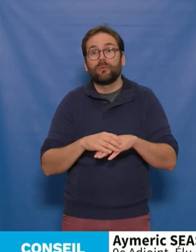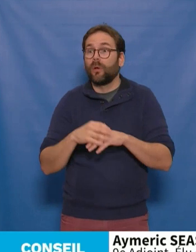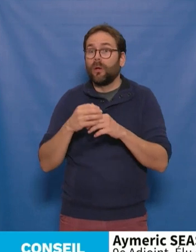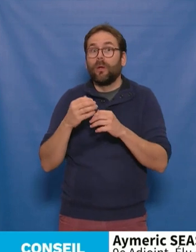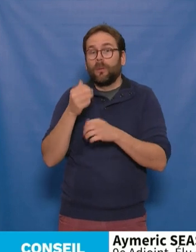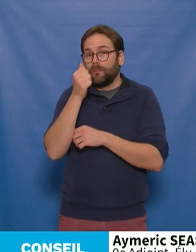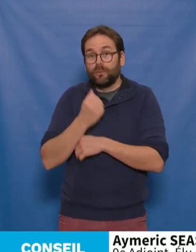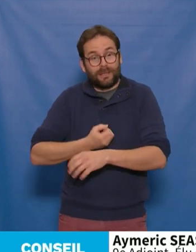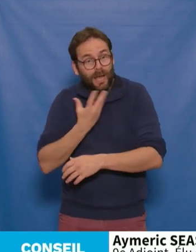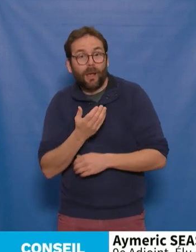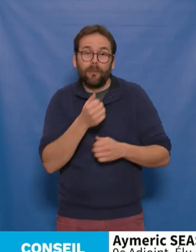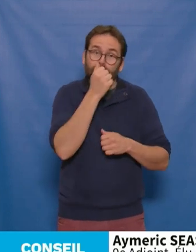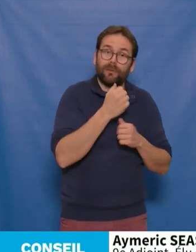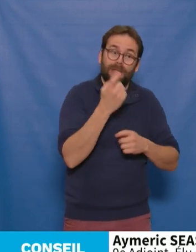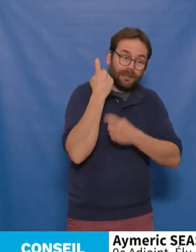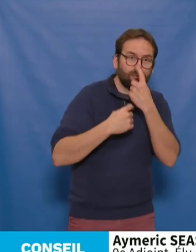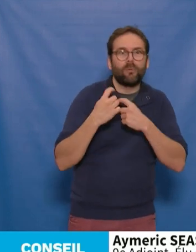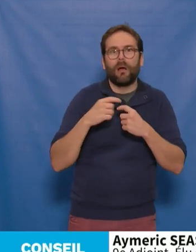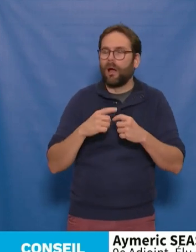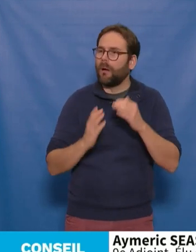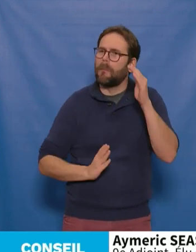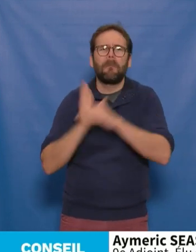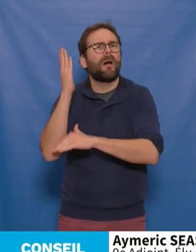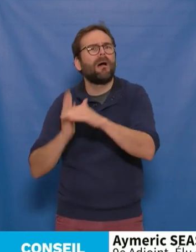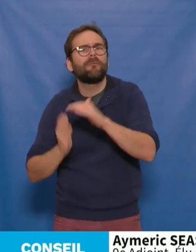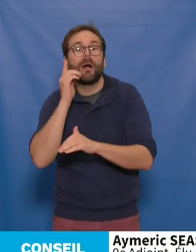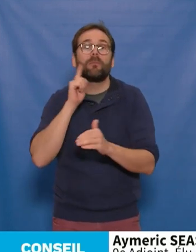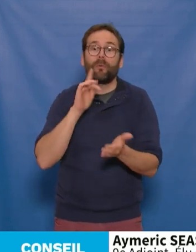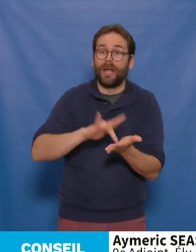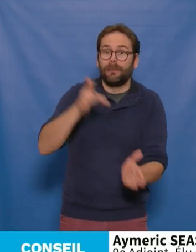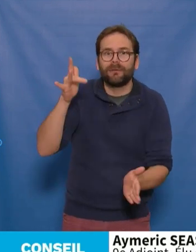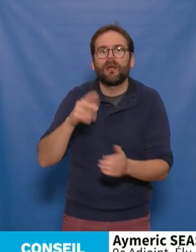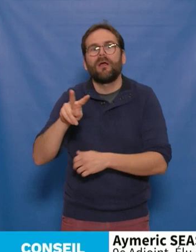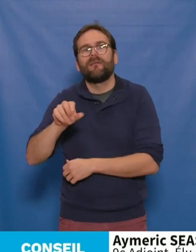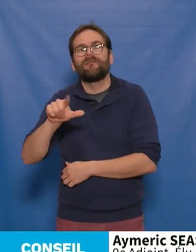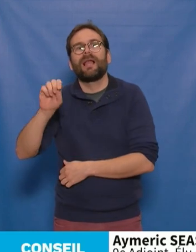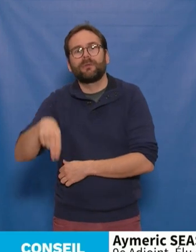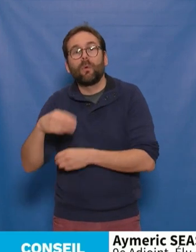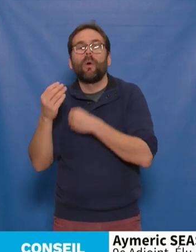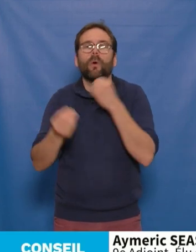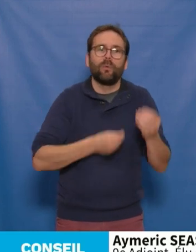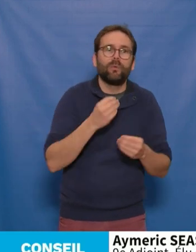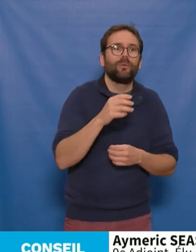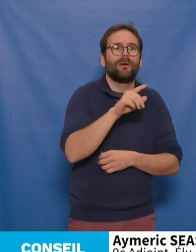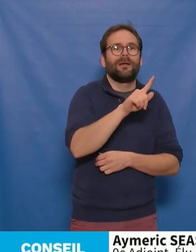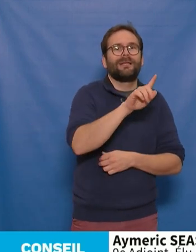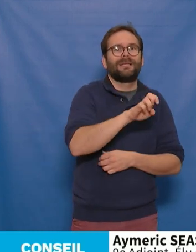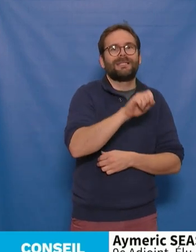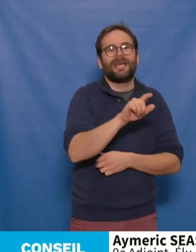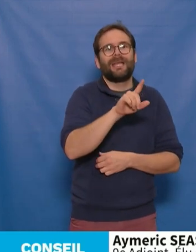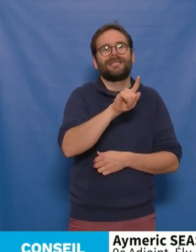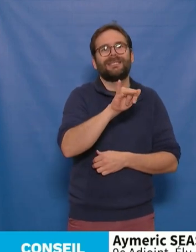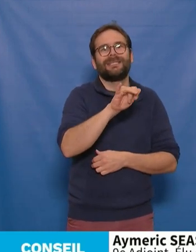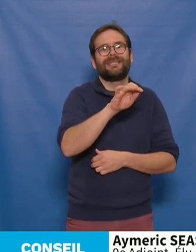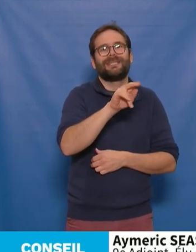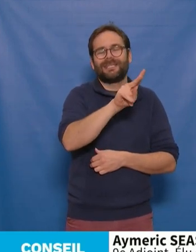battent des records de fréquentation avec Hypersensible, Valadon ou Djengis Khan. Cette vie culturelle, elle invite à